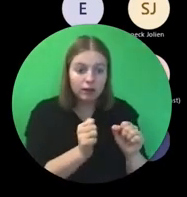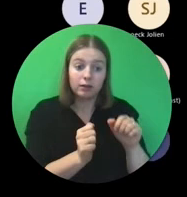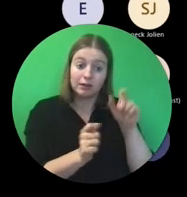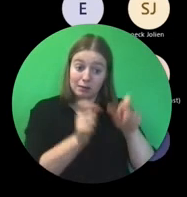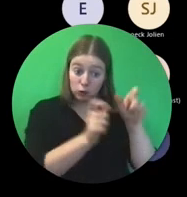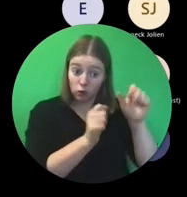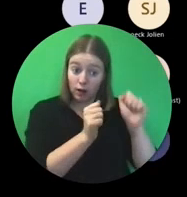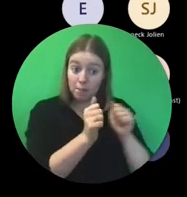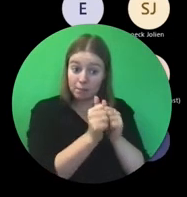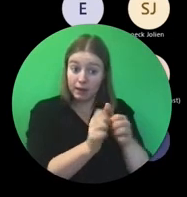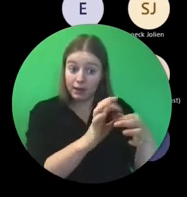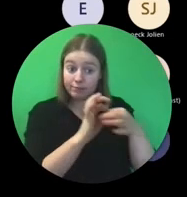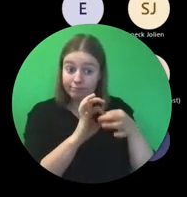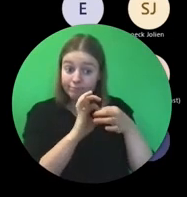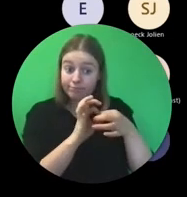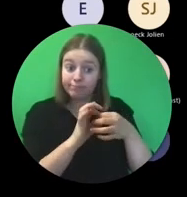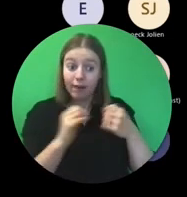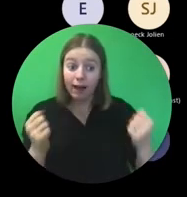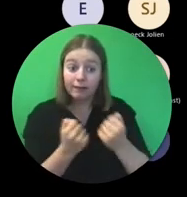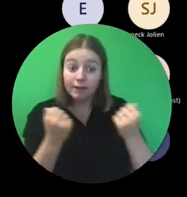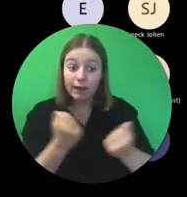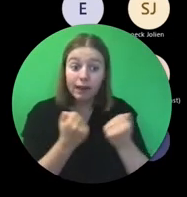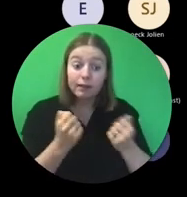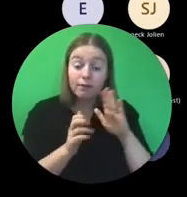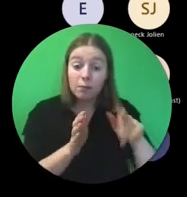te betrekken bij de projectactiviteiten.